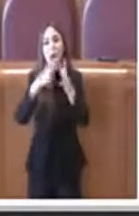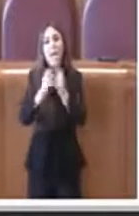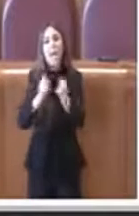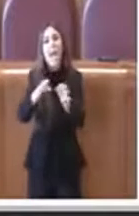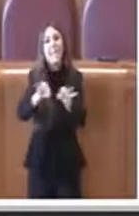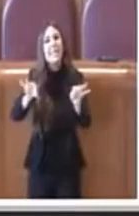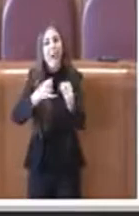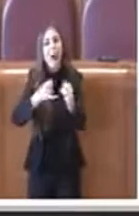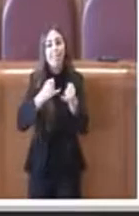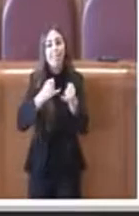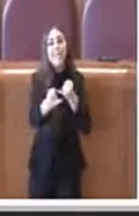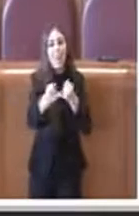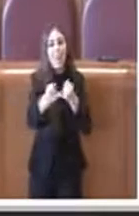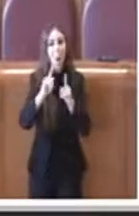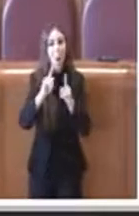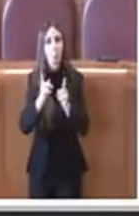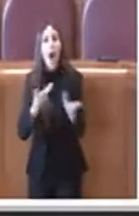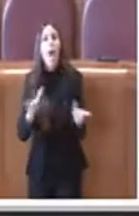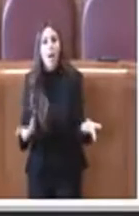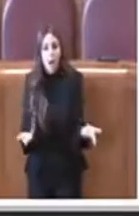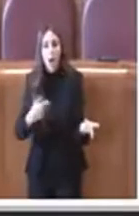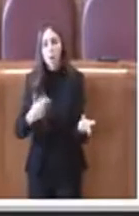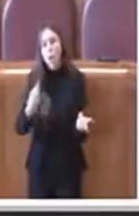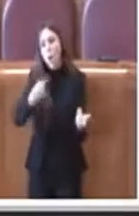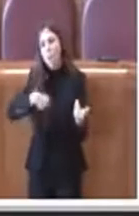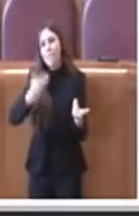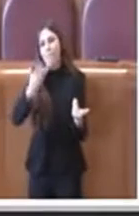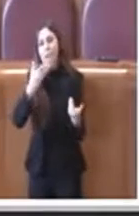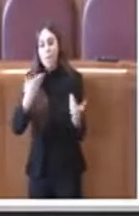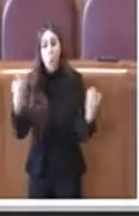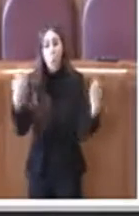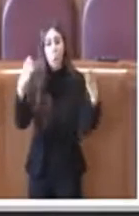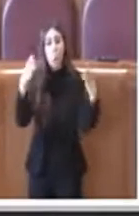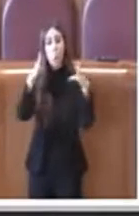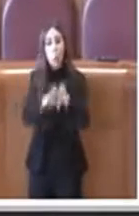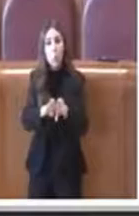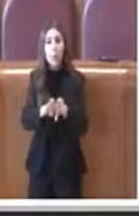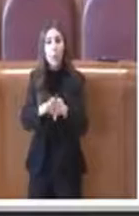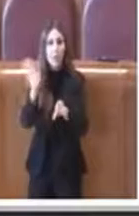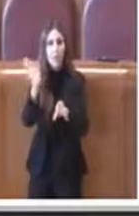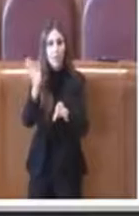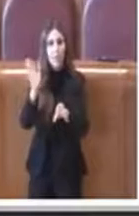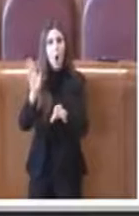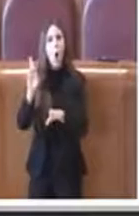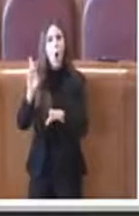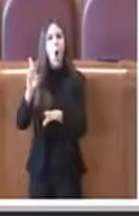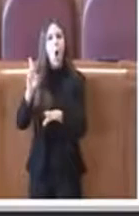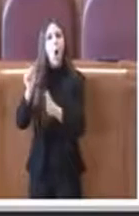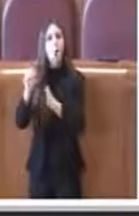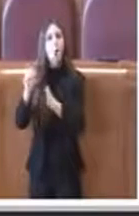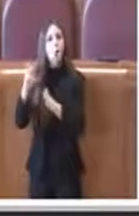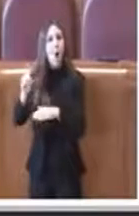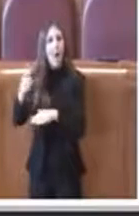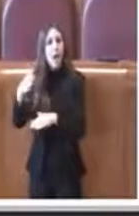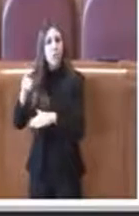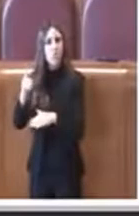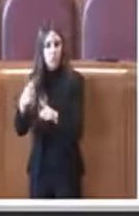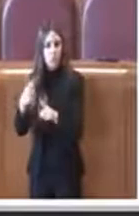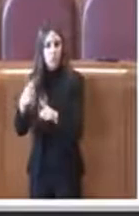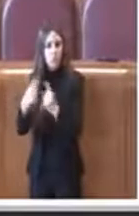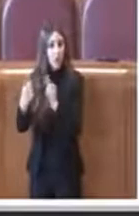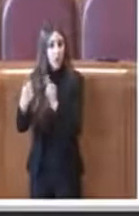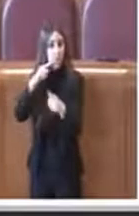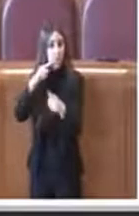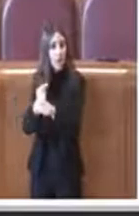che noi avevamo previsto di voler chiudere nel corso del tempo come Rocca che si trova nella stessa situazione e quel piano industriale